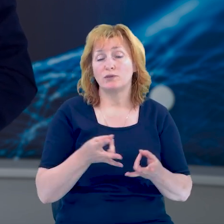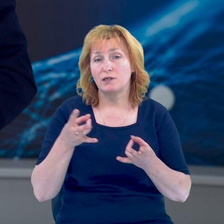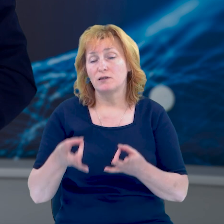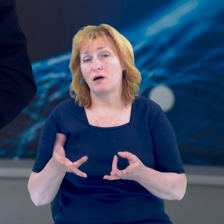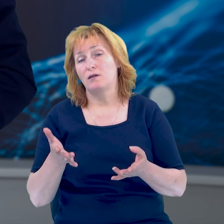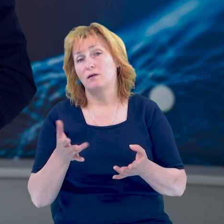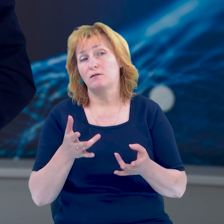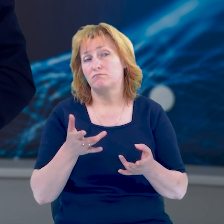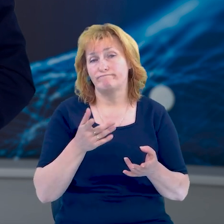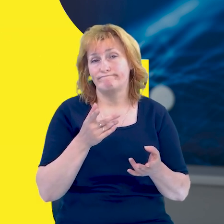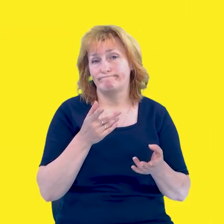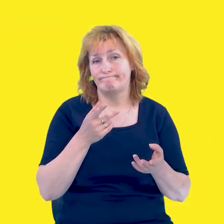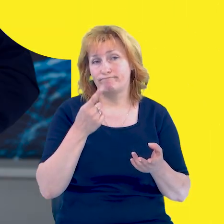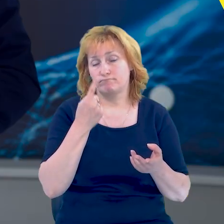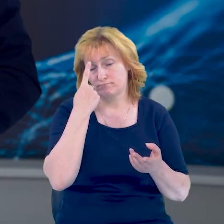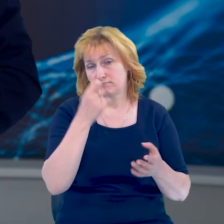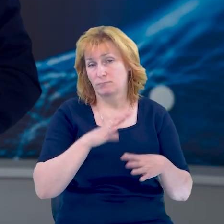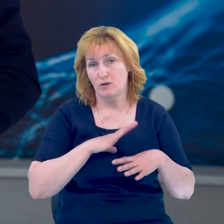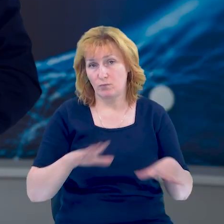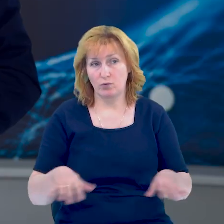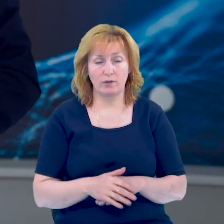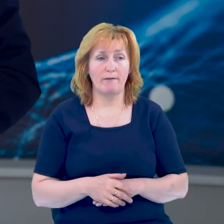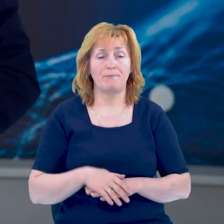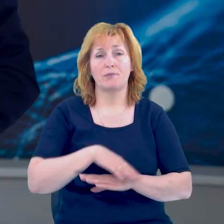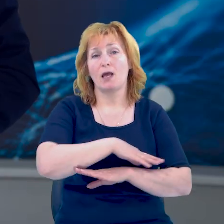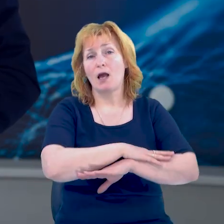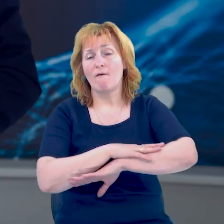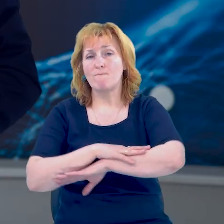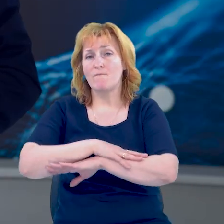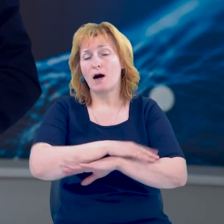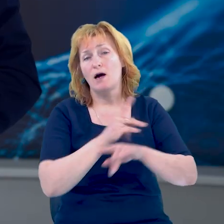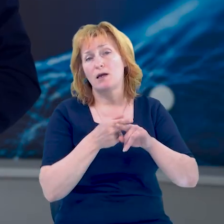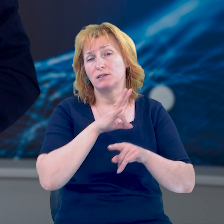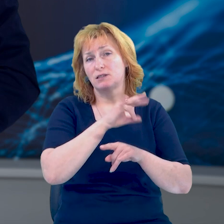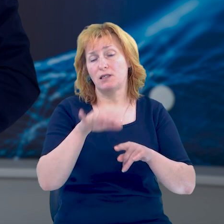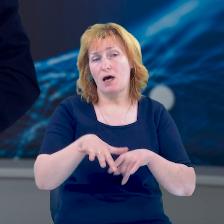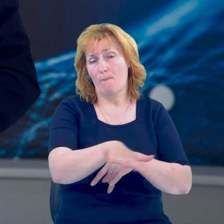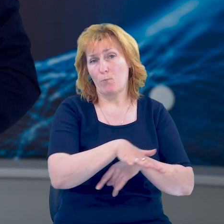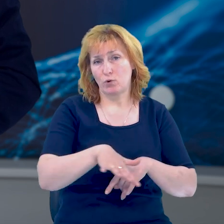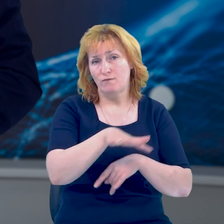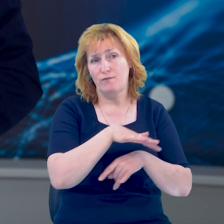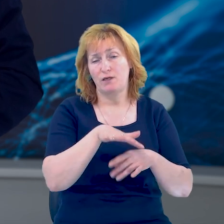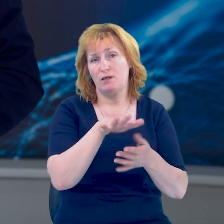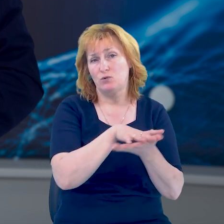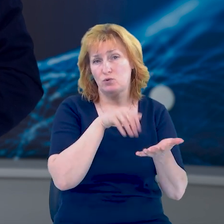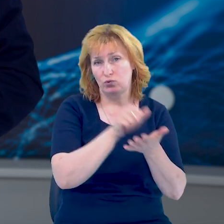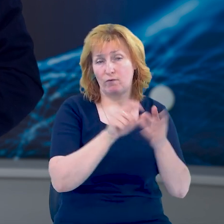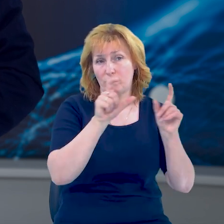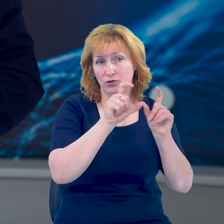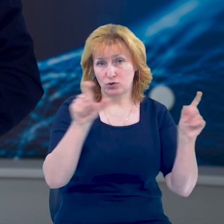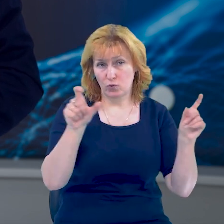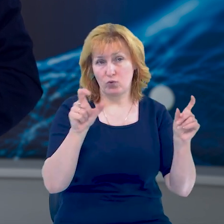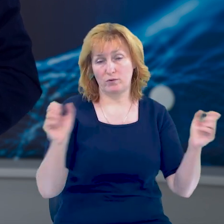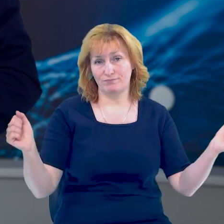руйнування не надходила. Вальс на подвір'ї зруйнованої школи станцювали випускники 21-ї та 18